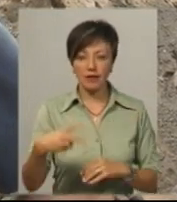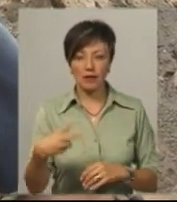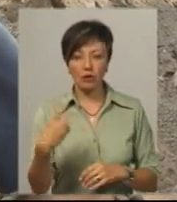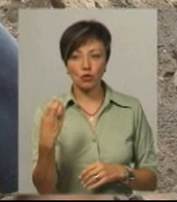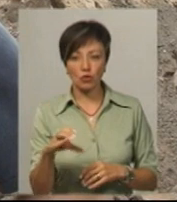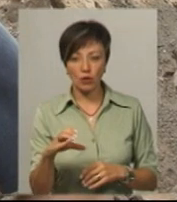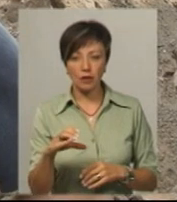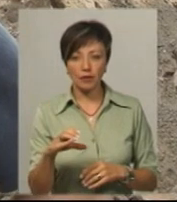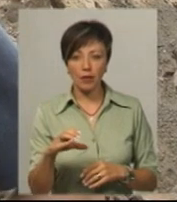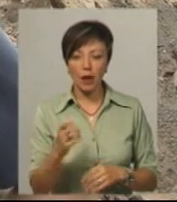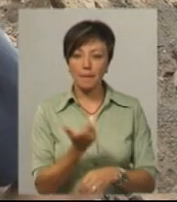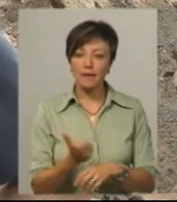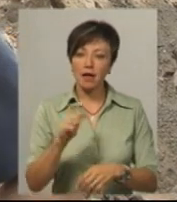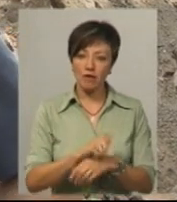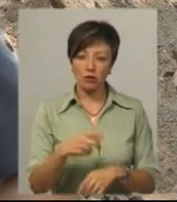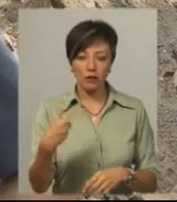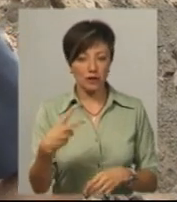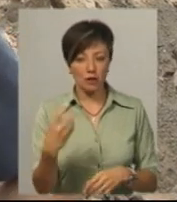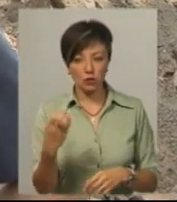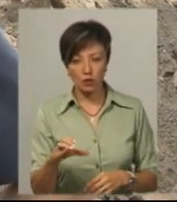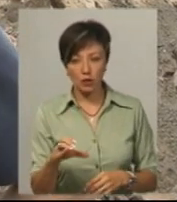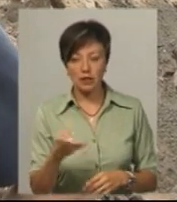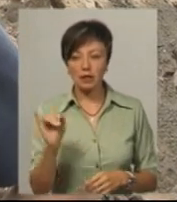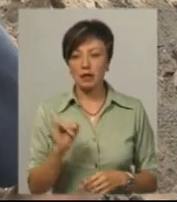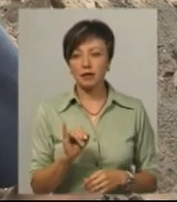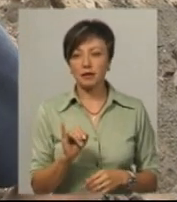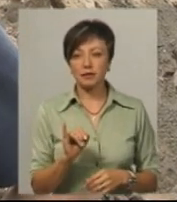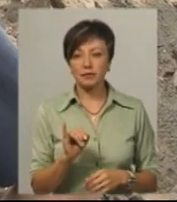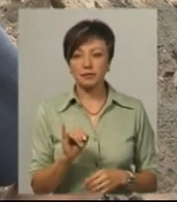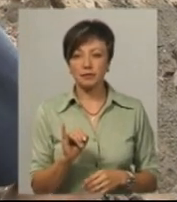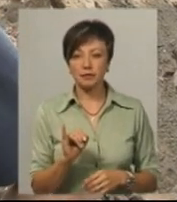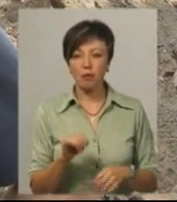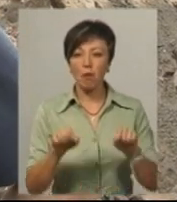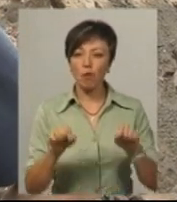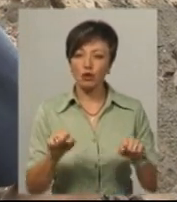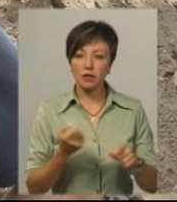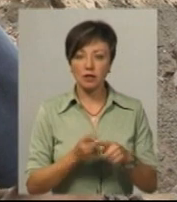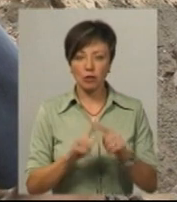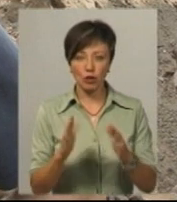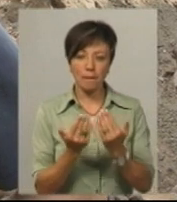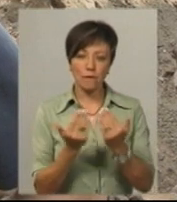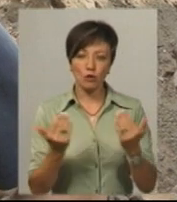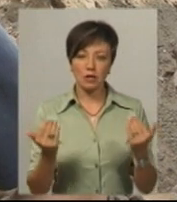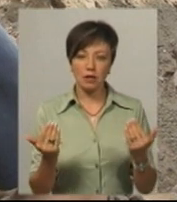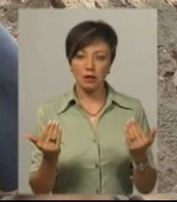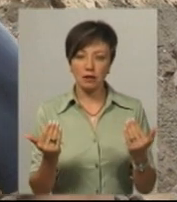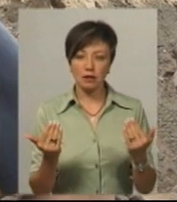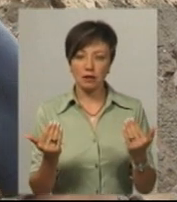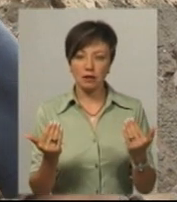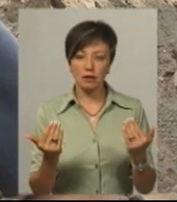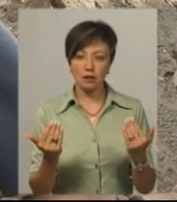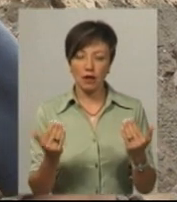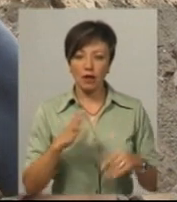-го століття, переважно в 20-го століття. Ось, можливо, це буде музей аптеки, ось